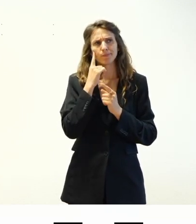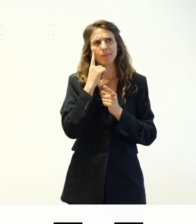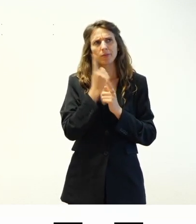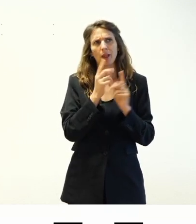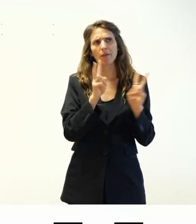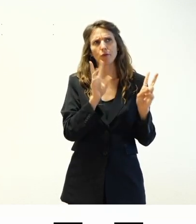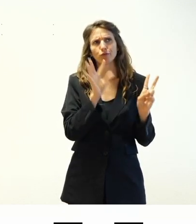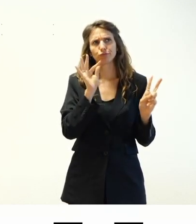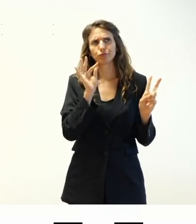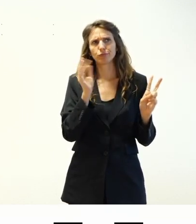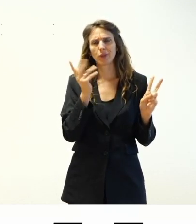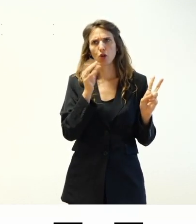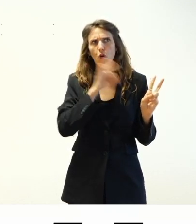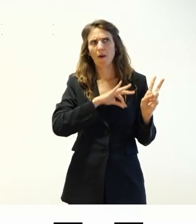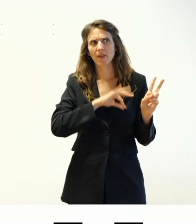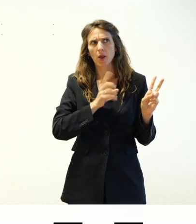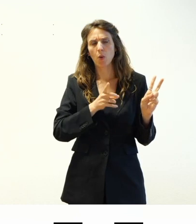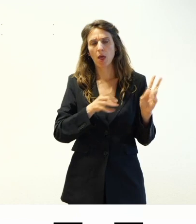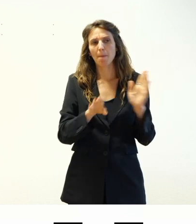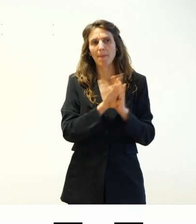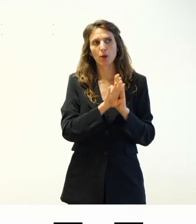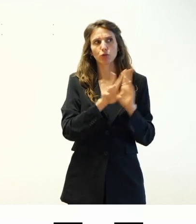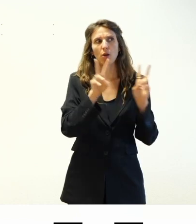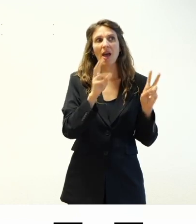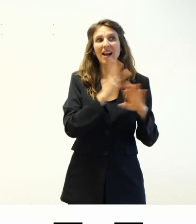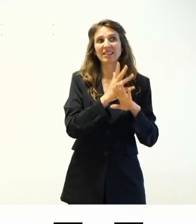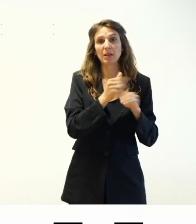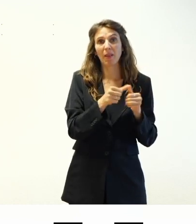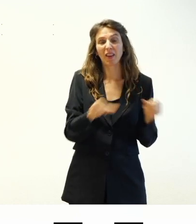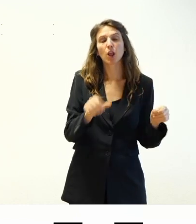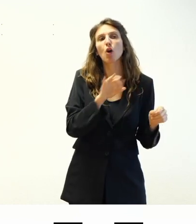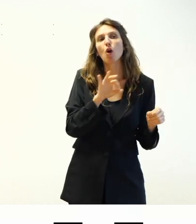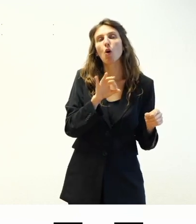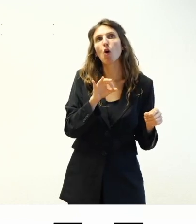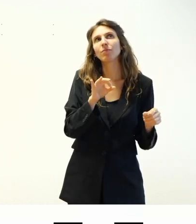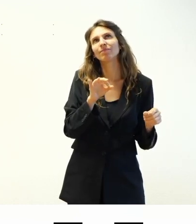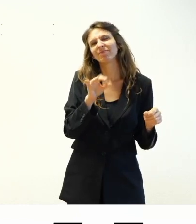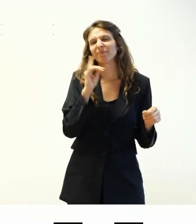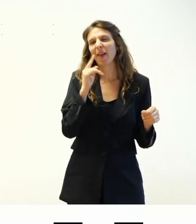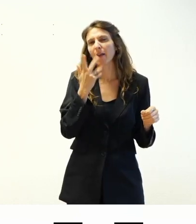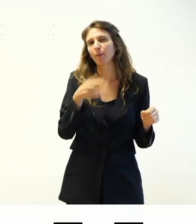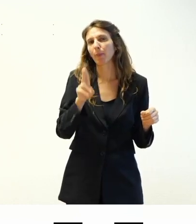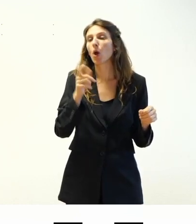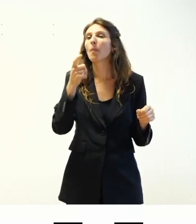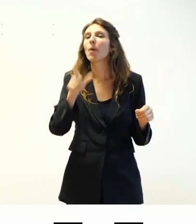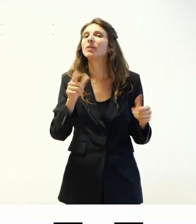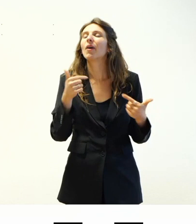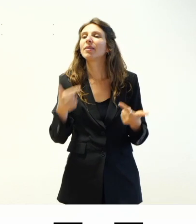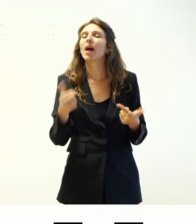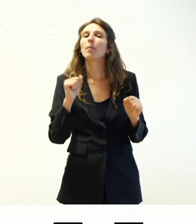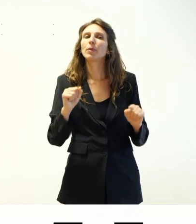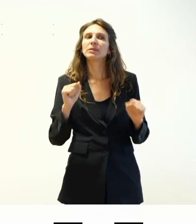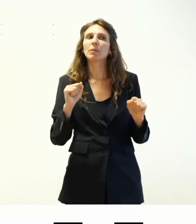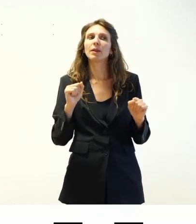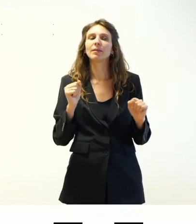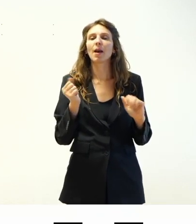conviene utilizzare o partire da un tema accessibility ready tendenzialmente sì perché vi permetterà di avere out of the